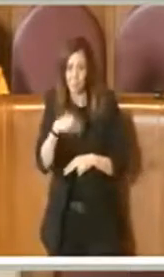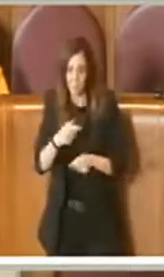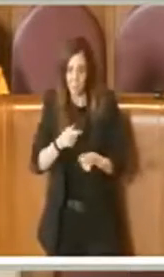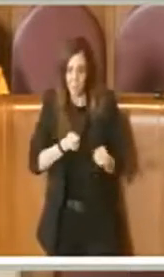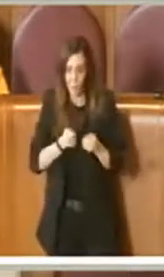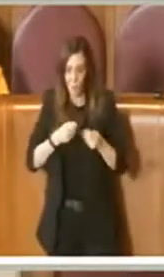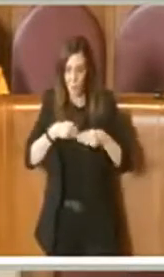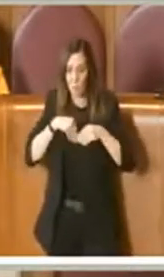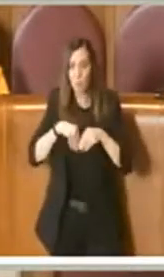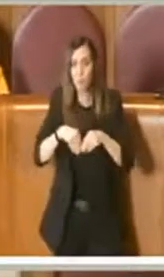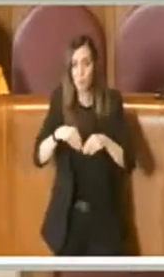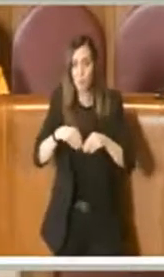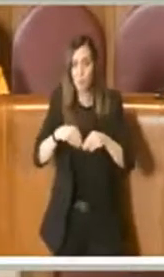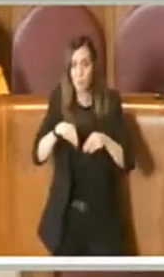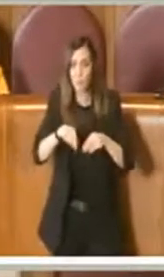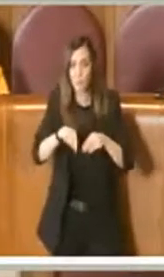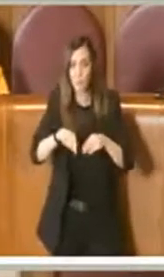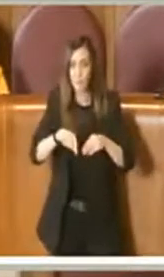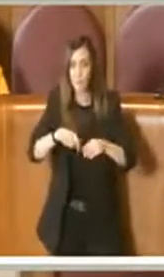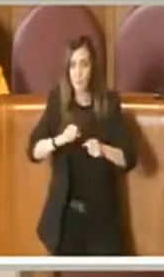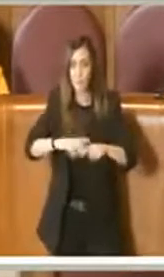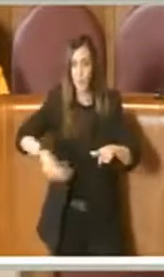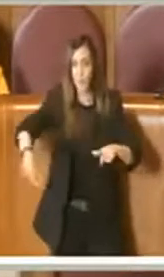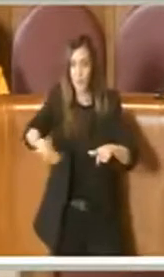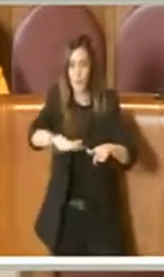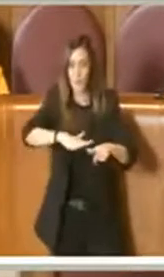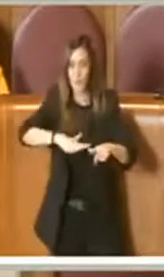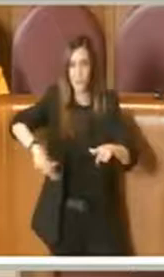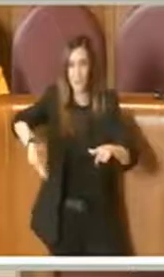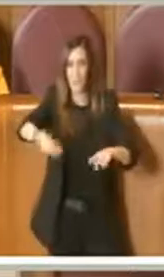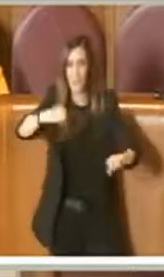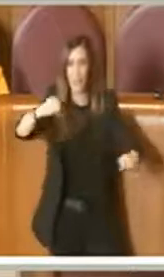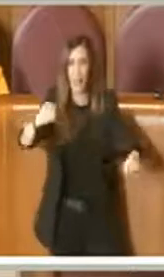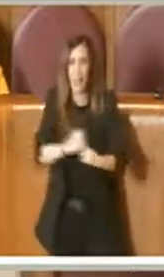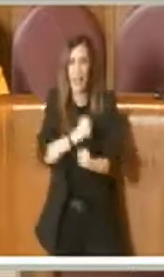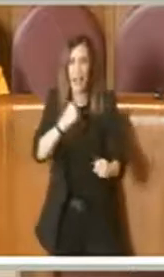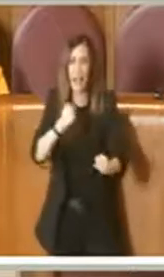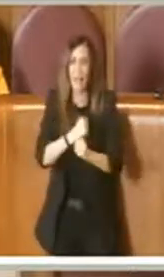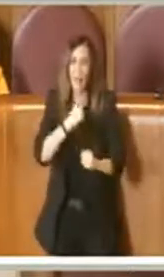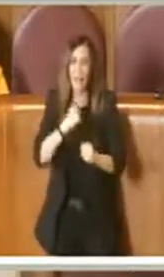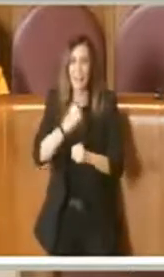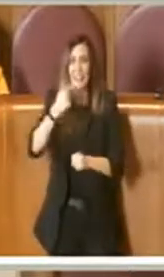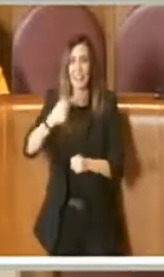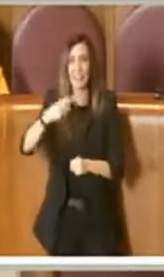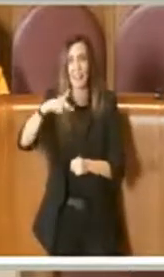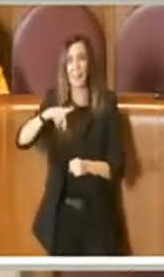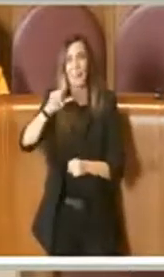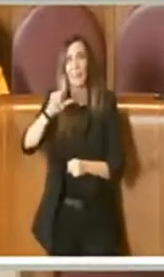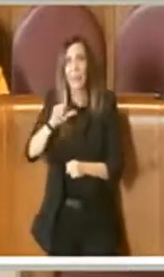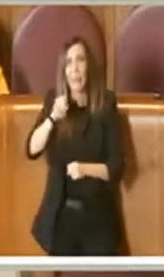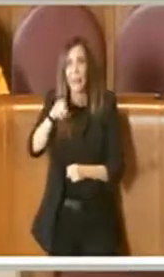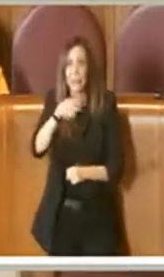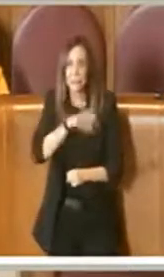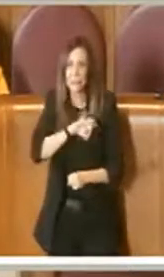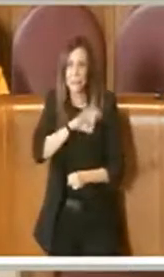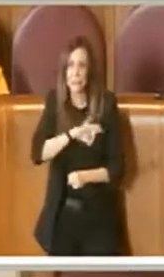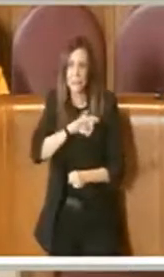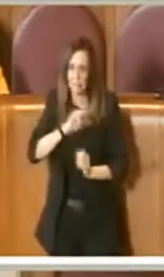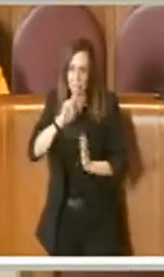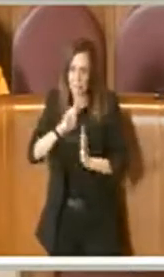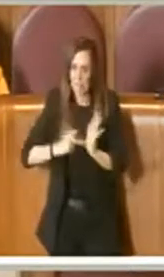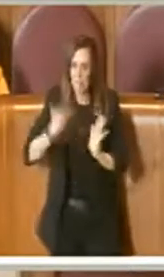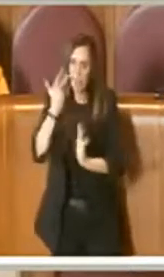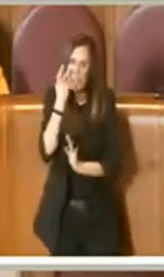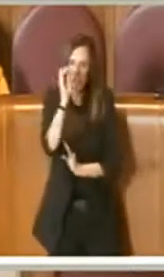città i lavoratori di Roma TPL non percepivano lo stipendio da tre mesi.